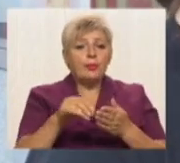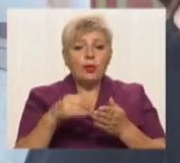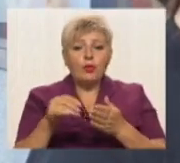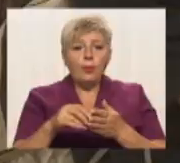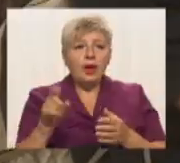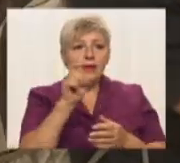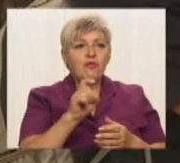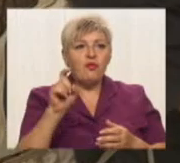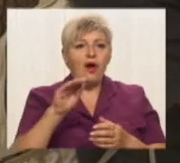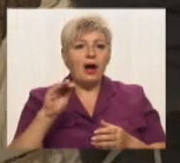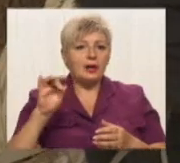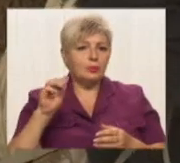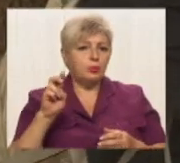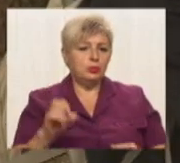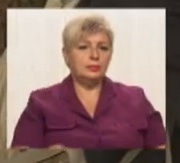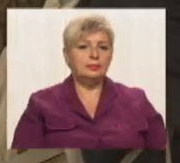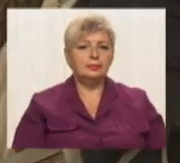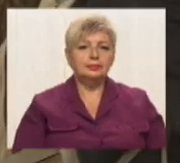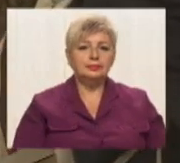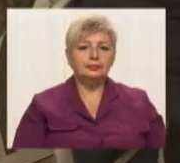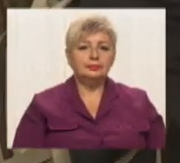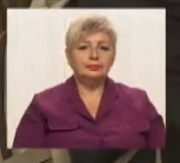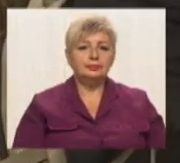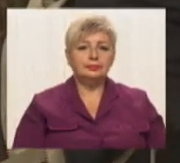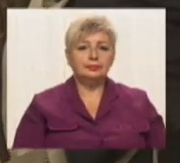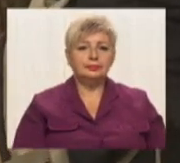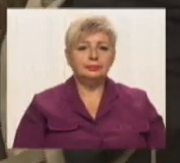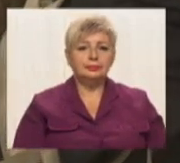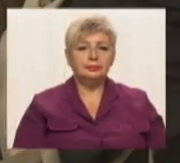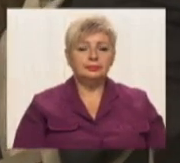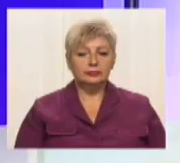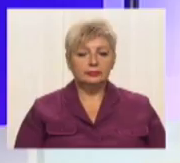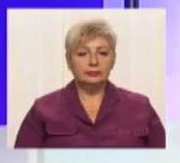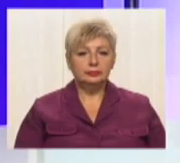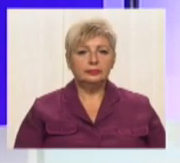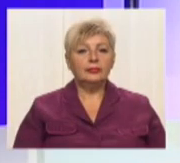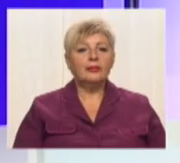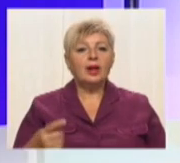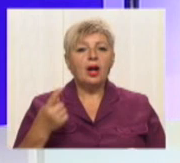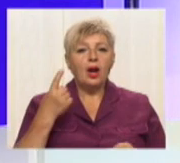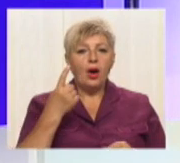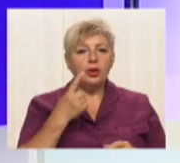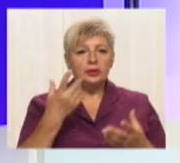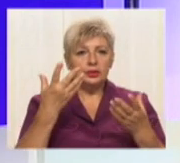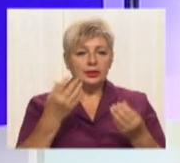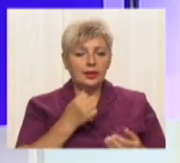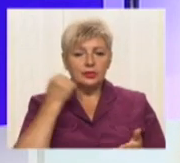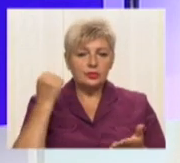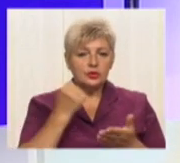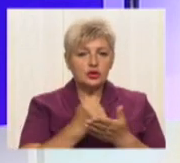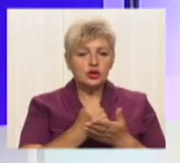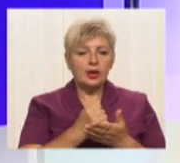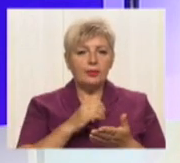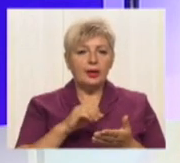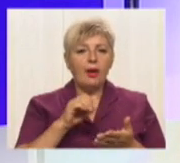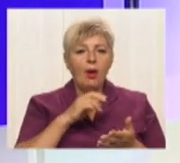це дуже круто. Катерина Дегтярьова, Богдан Антоненко, новини 51-го. Одноденним штемпелем погасили конверти й